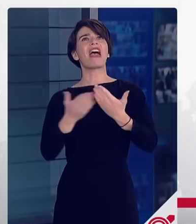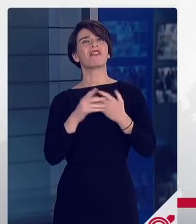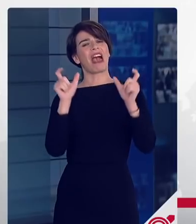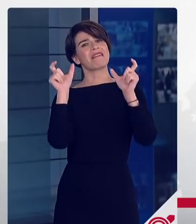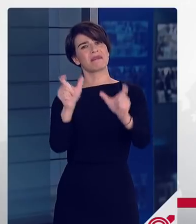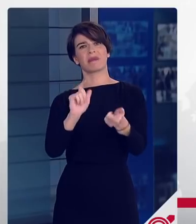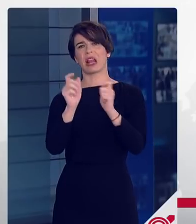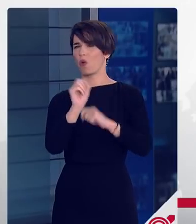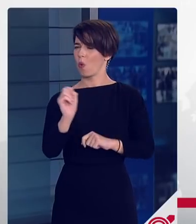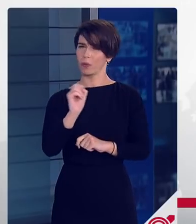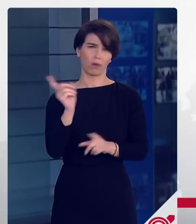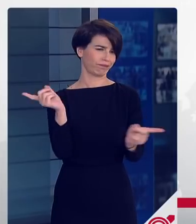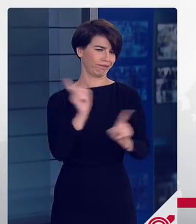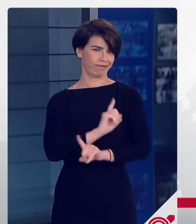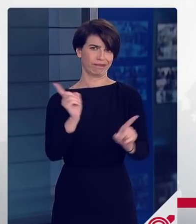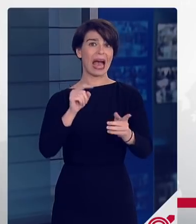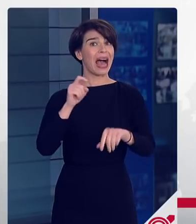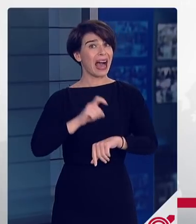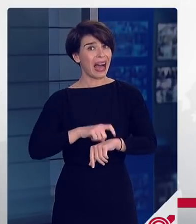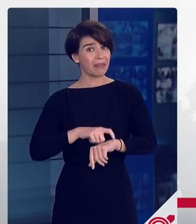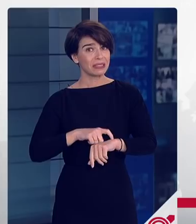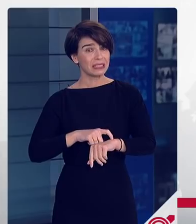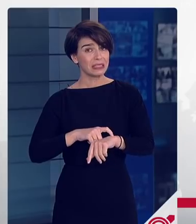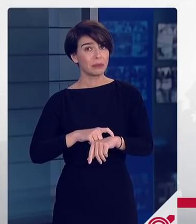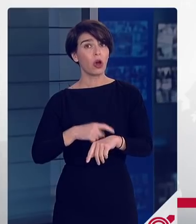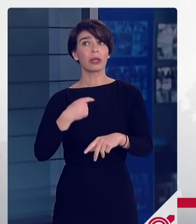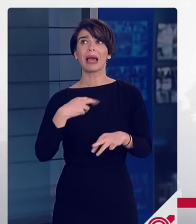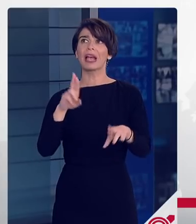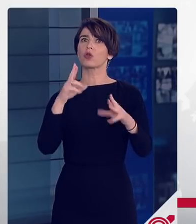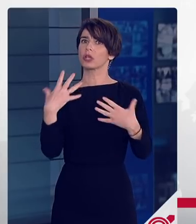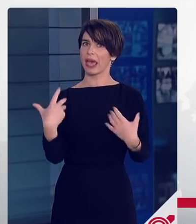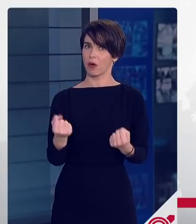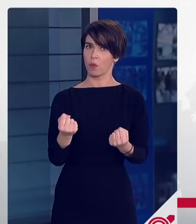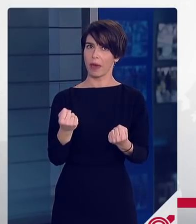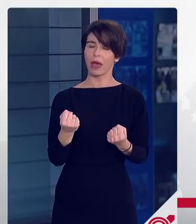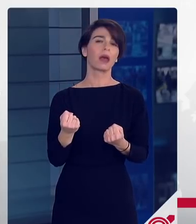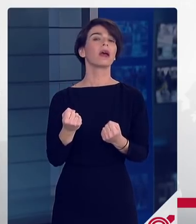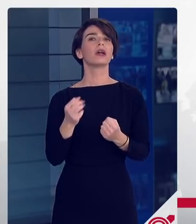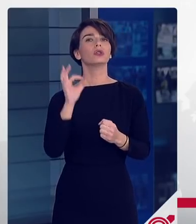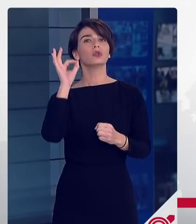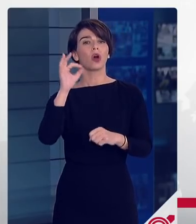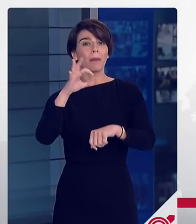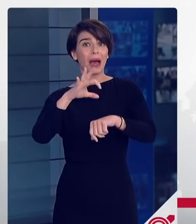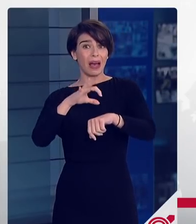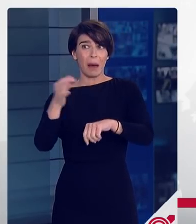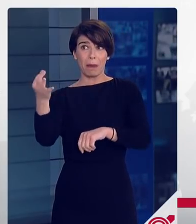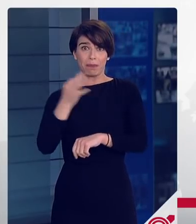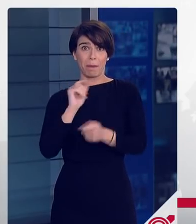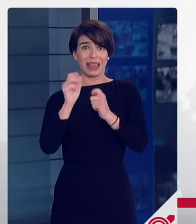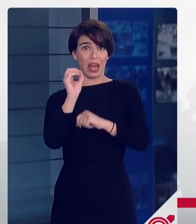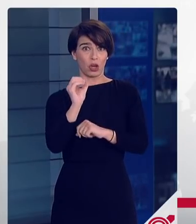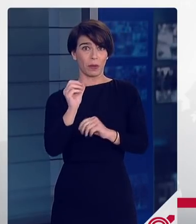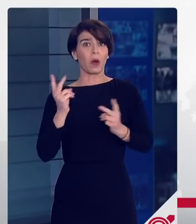Αντιθέτως, αυτή τη στιγμή το γεγονός ότι αισιοδοξούμε ότι μπορούμε να έχουμε πιο ήπιες νοσήσεις από τον